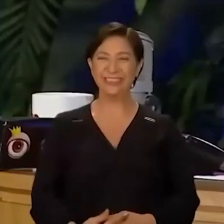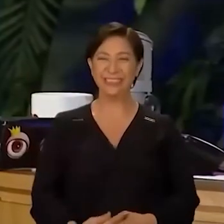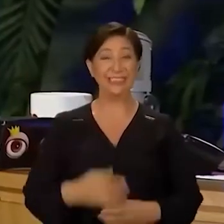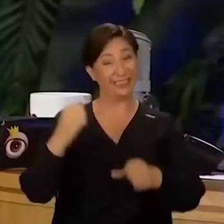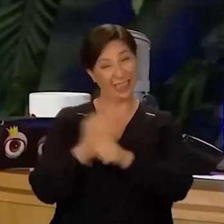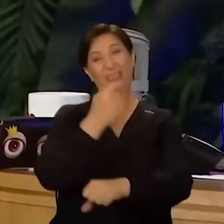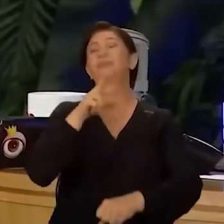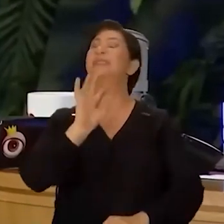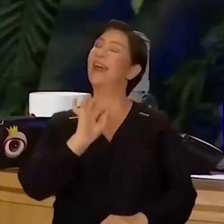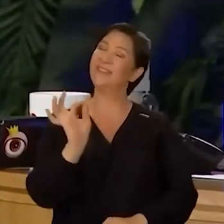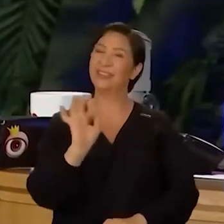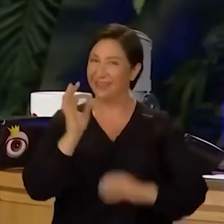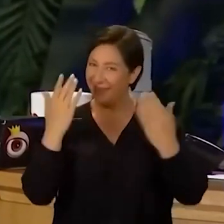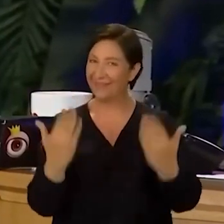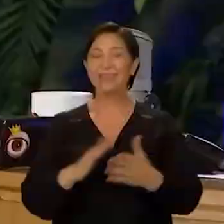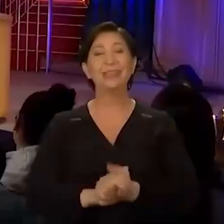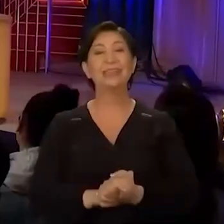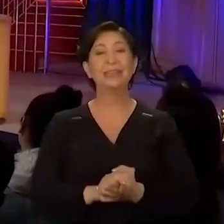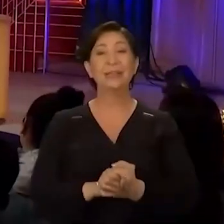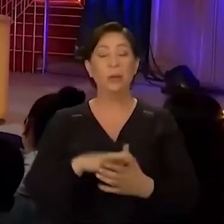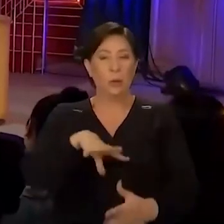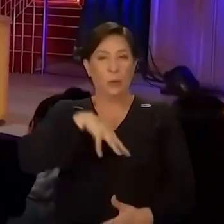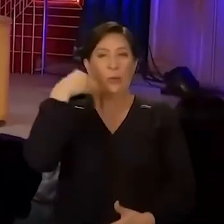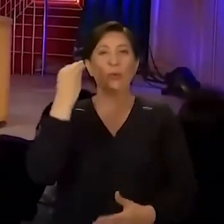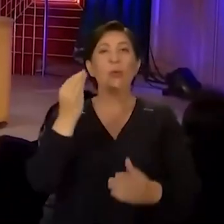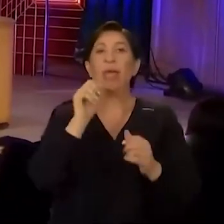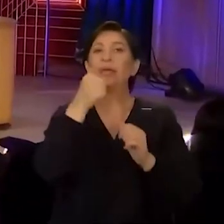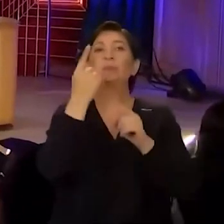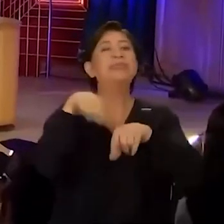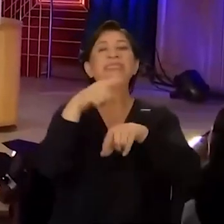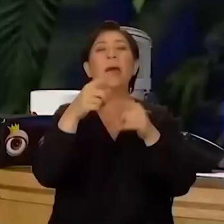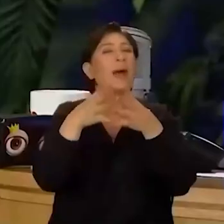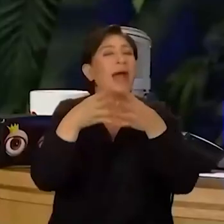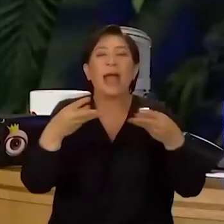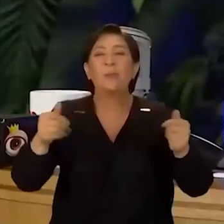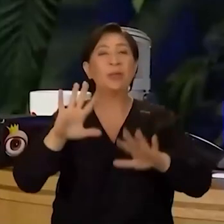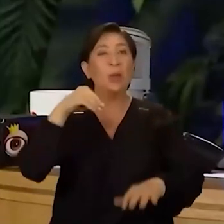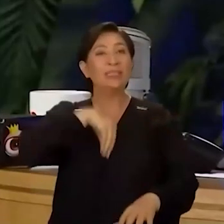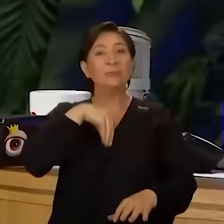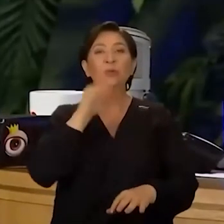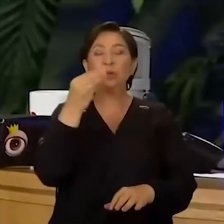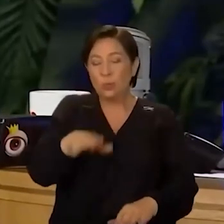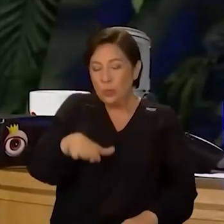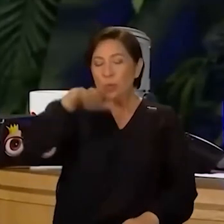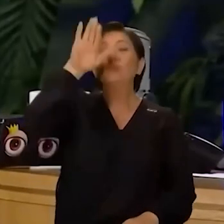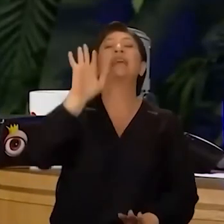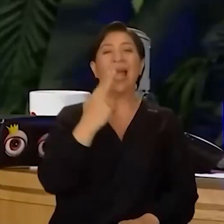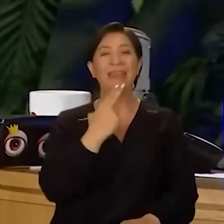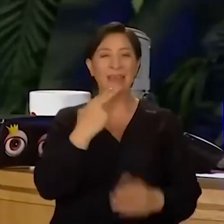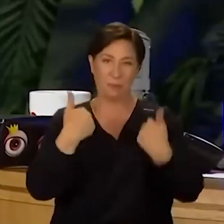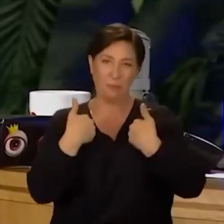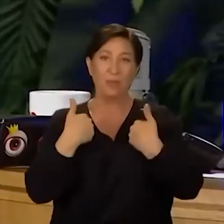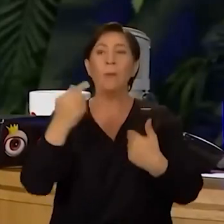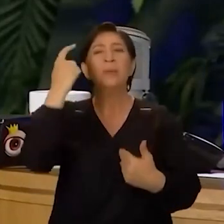Taş gibisin evet, öylesin hakikaten. Çünkü ruhumu hiçbir zaman içimdeki çocuğu büyütmeyen bir kadın olduğum için